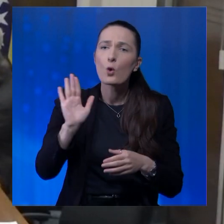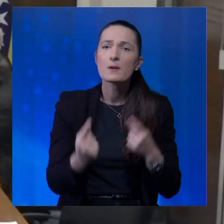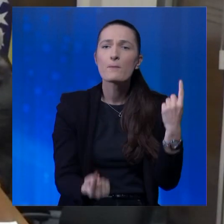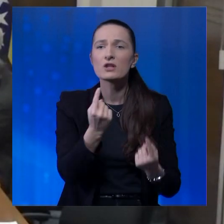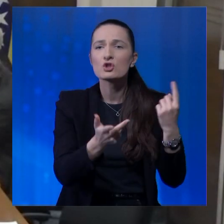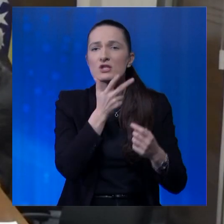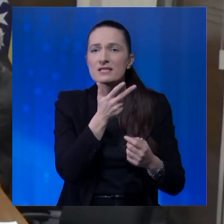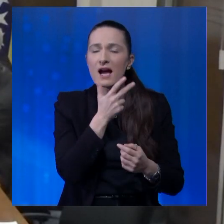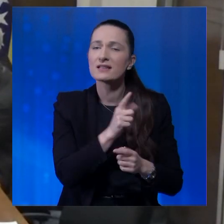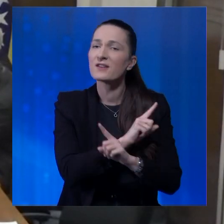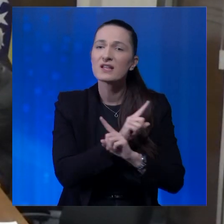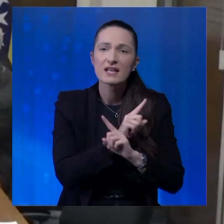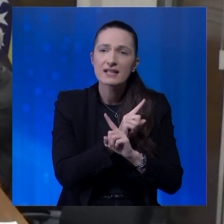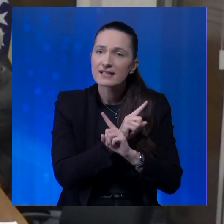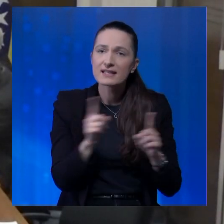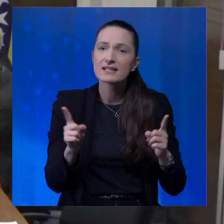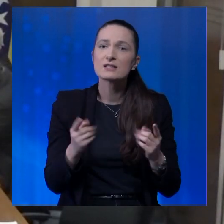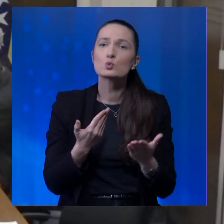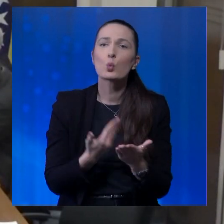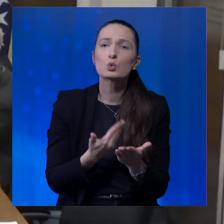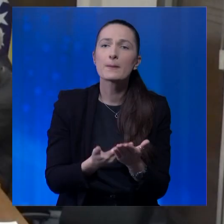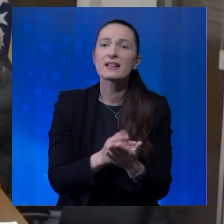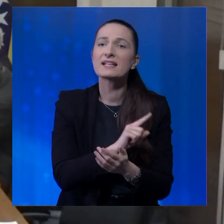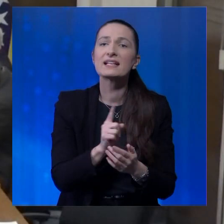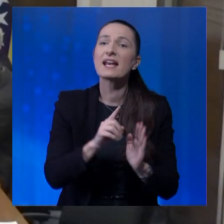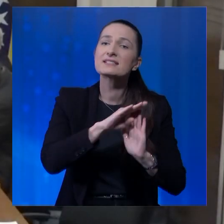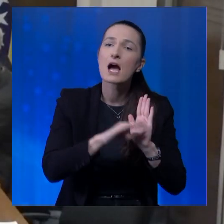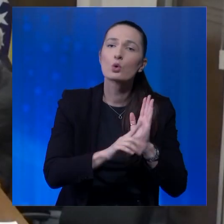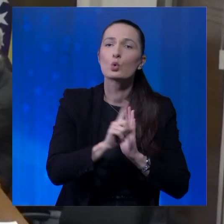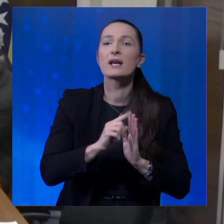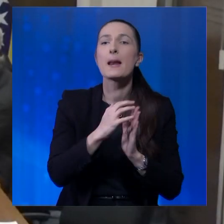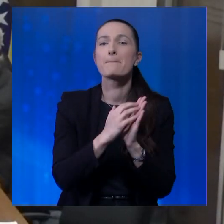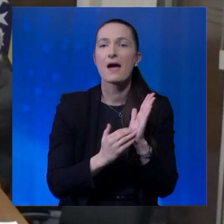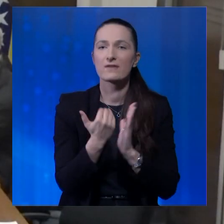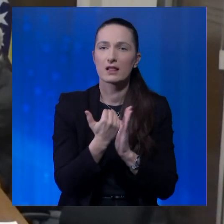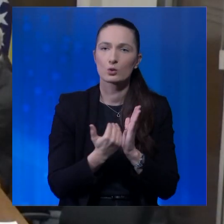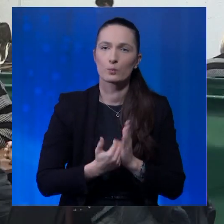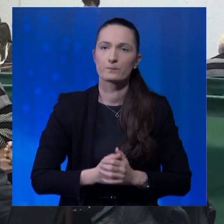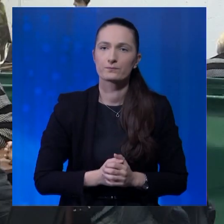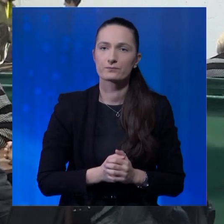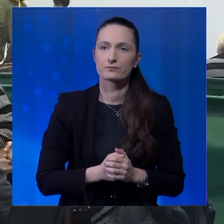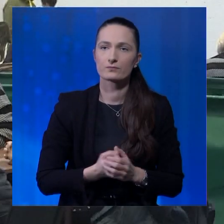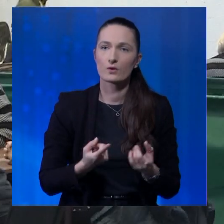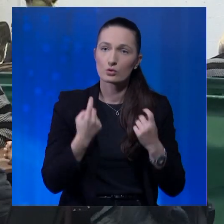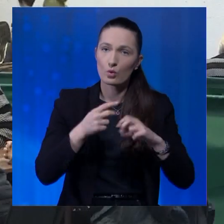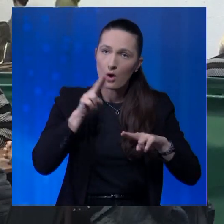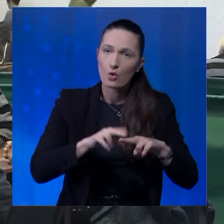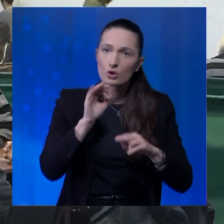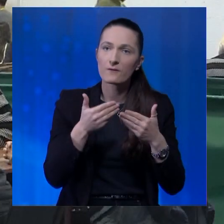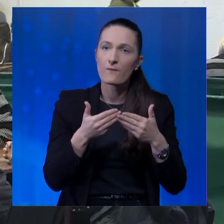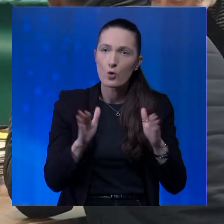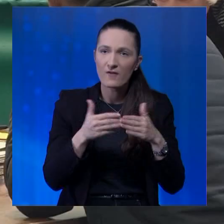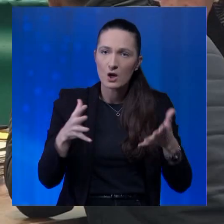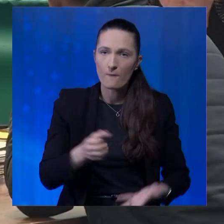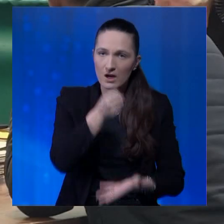njihovi pojedinečni zahtjevi nisu temeljeni ni na zakonu ni na pravilniku. No odluka o